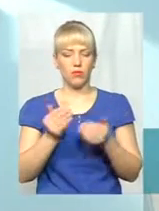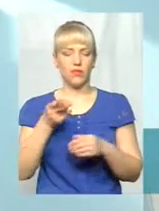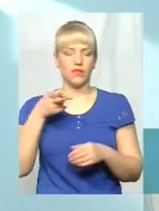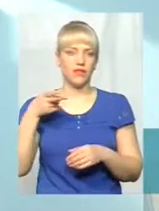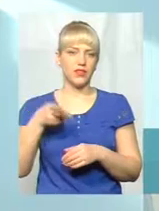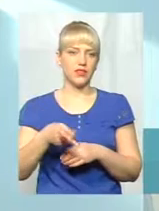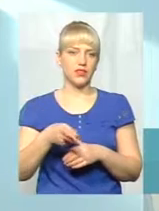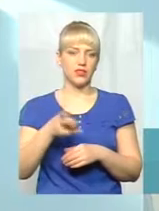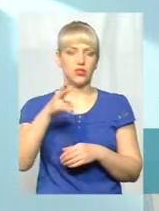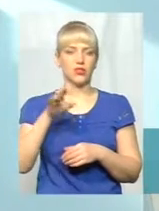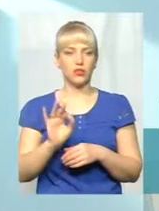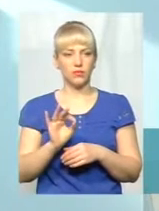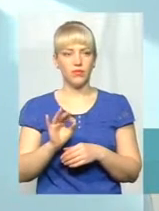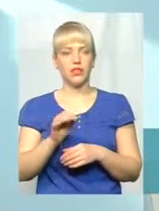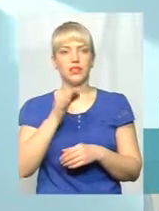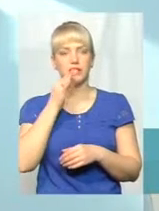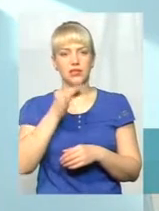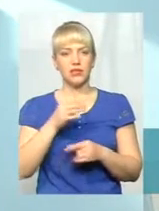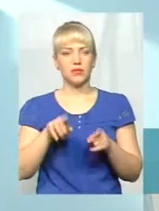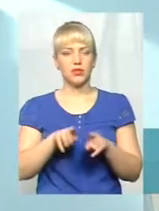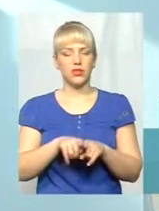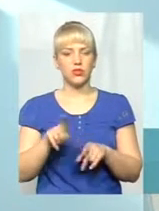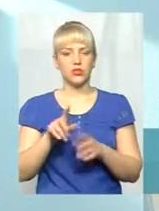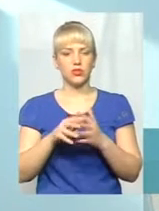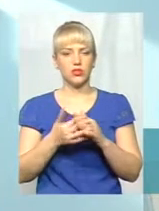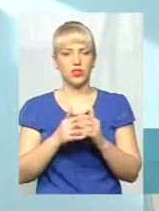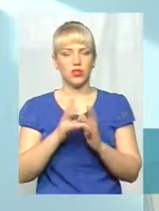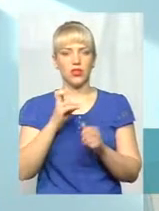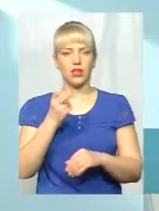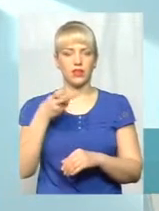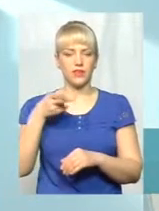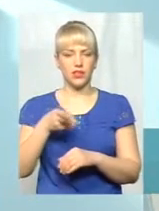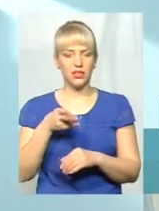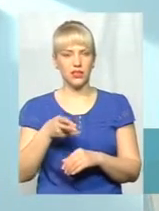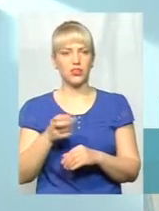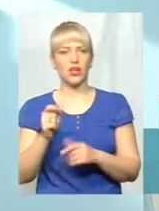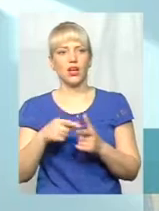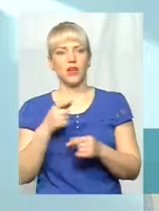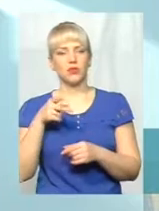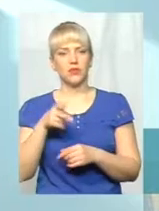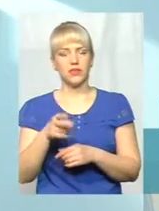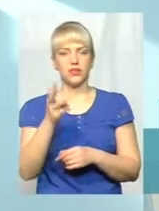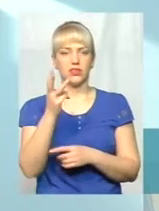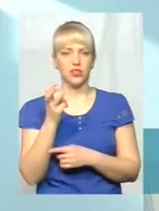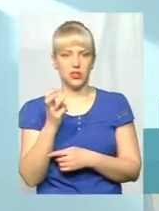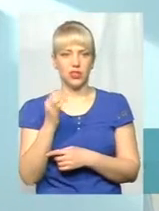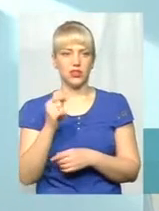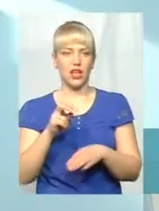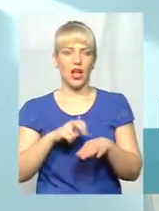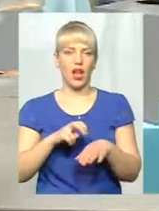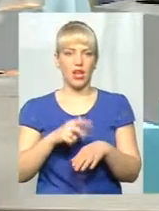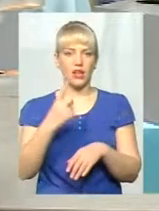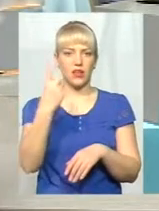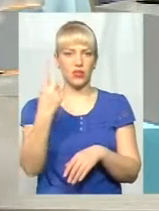але, скажімо, якщо в селі село на 2000 або 2300, а лікар один,